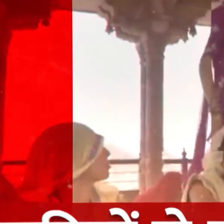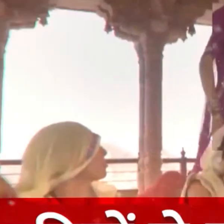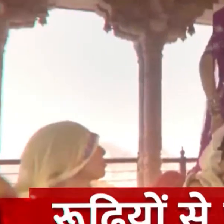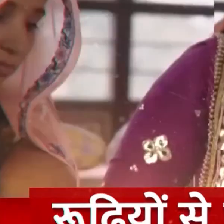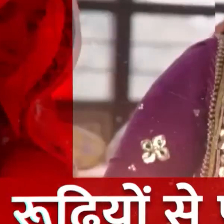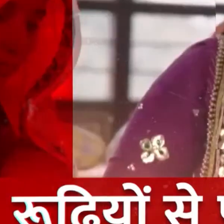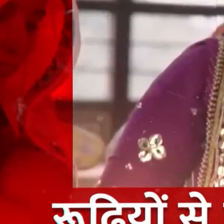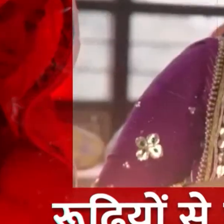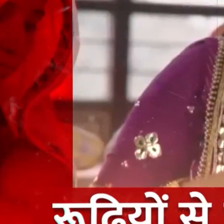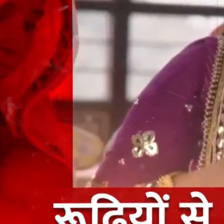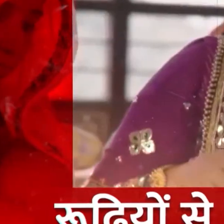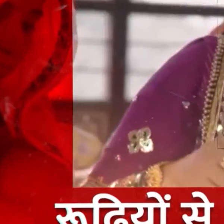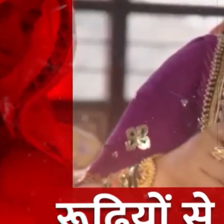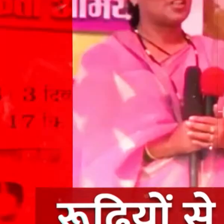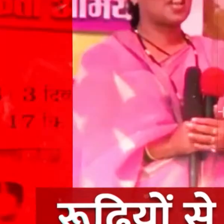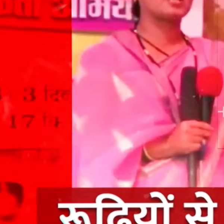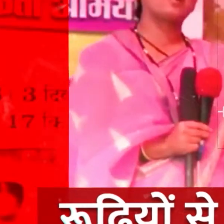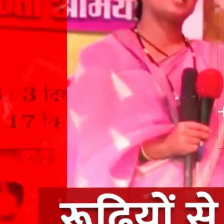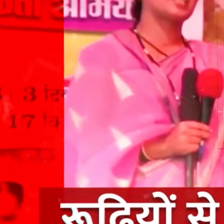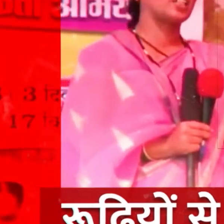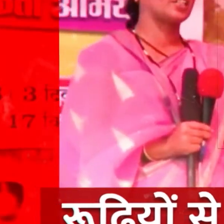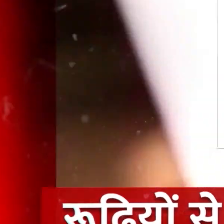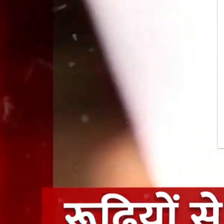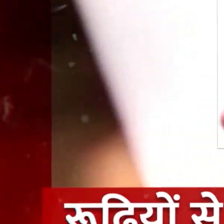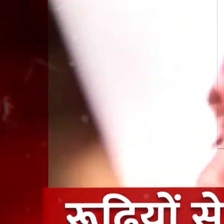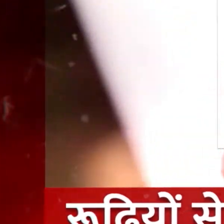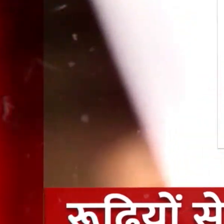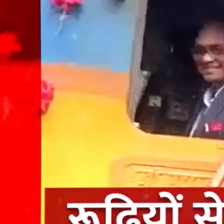माच की बेडियां तोड़ कर हासिल किये अनोखे मुकाब